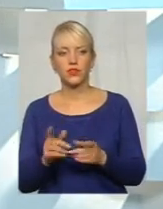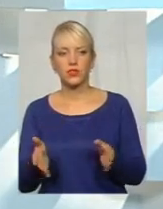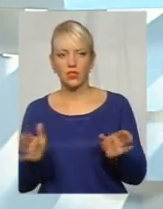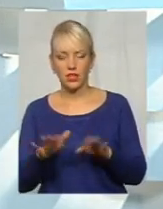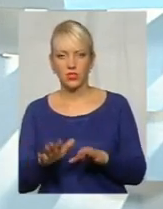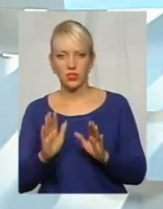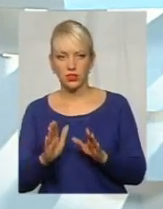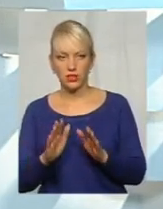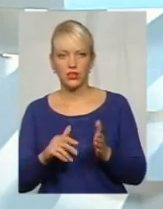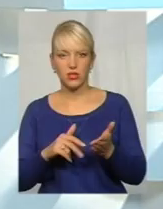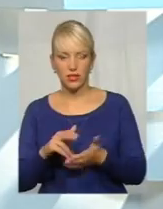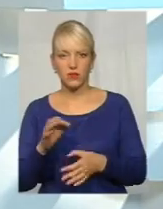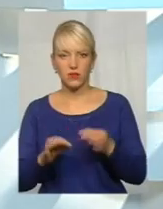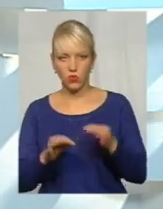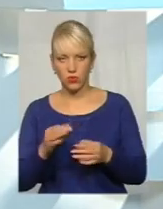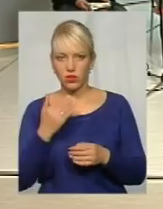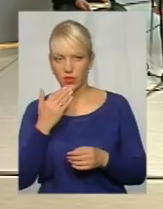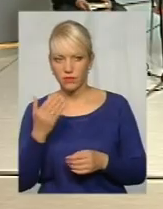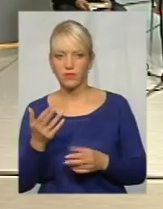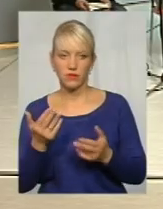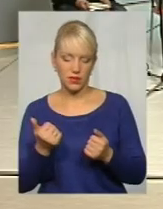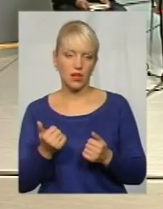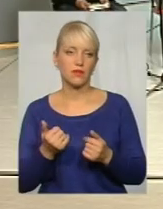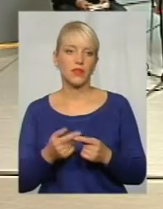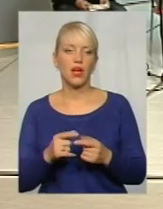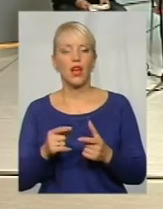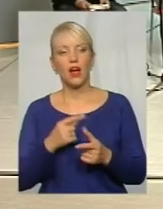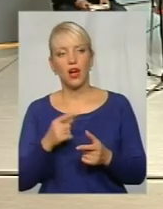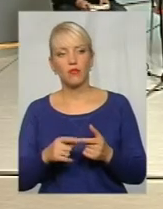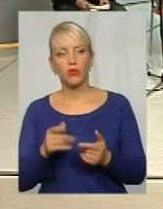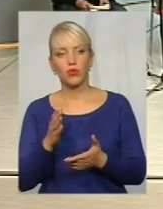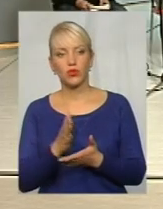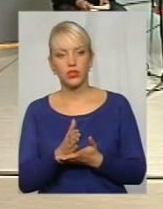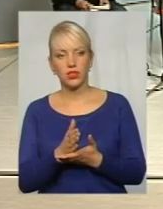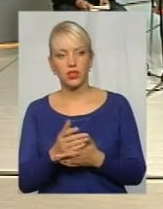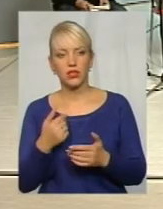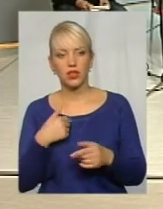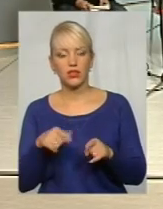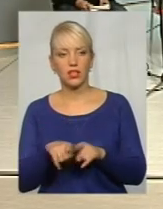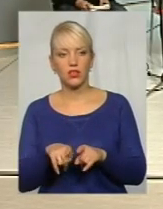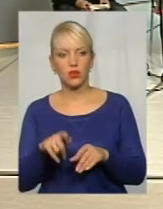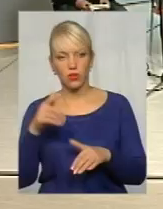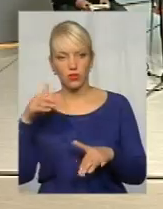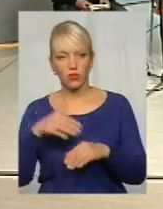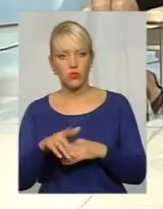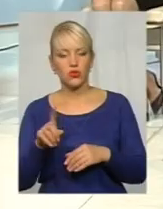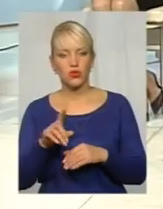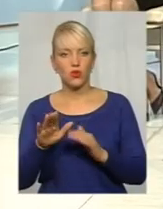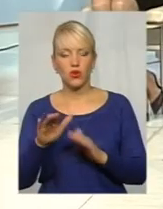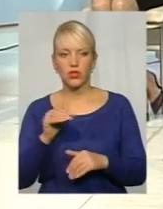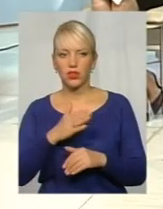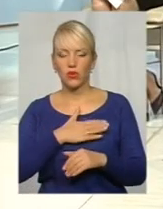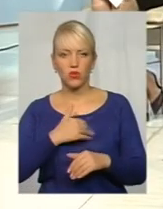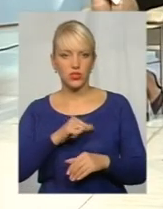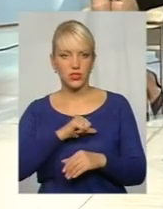залишається лише йти в суди? Звичайно. Або є... Я так розумію, орендар не бажає добровільно